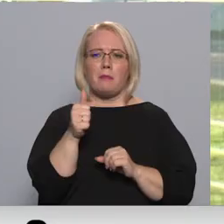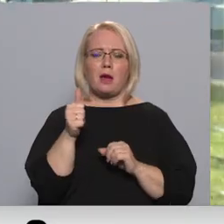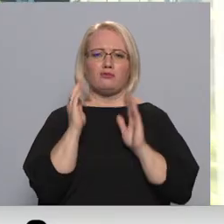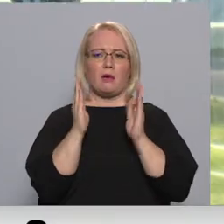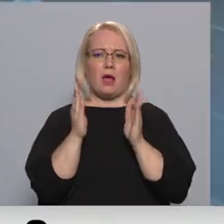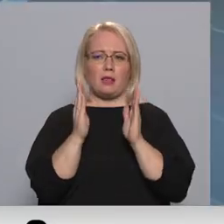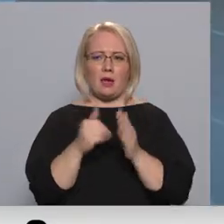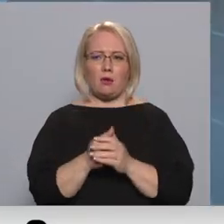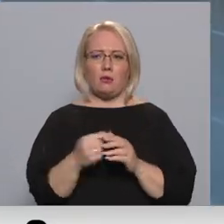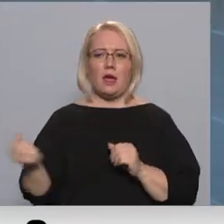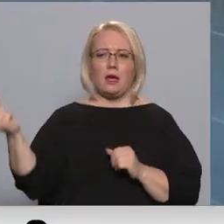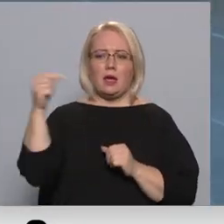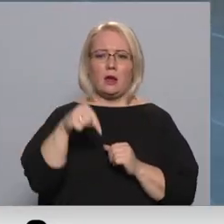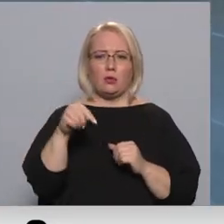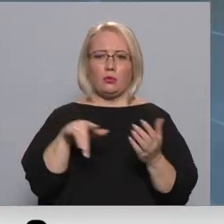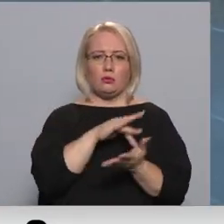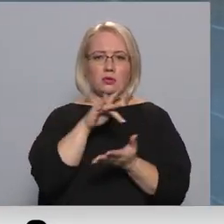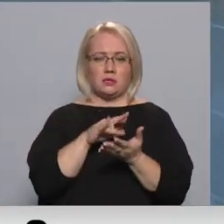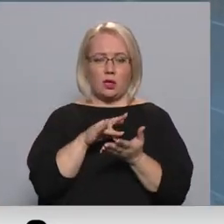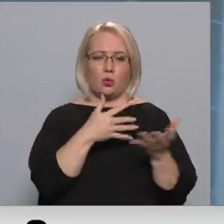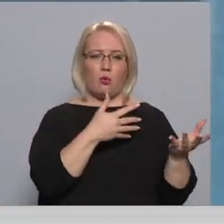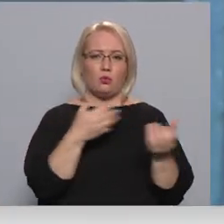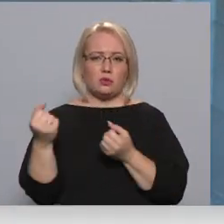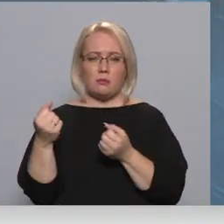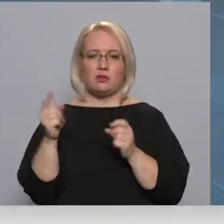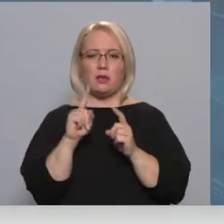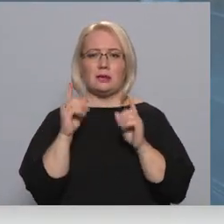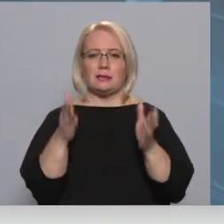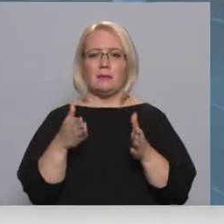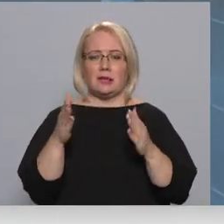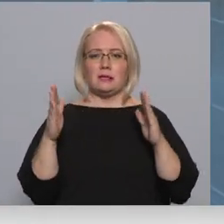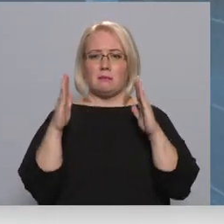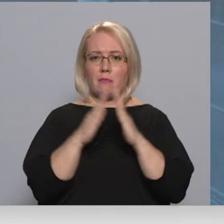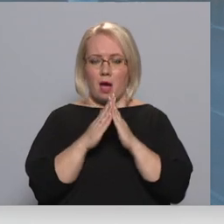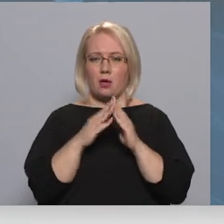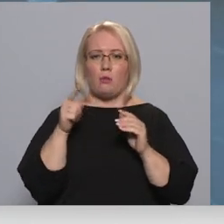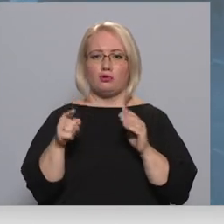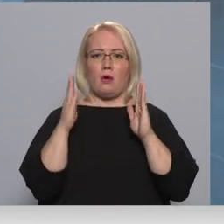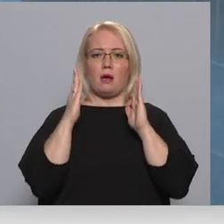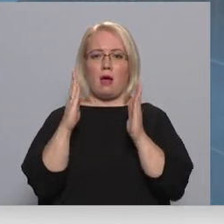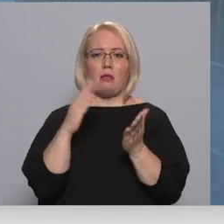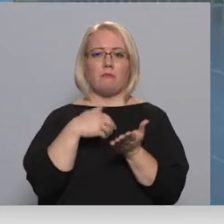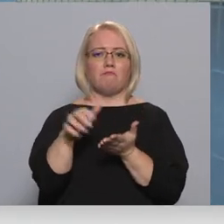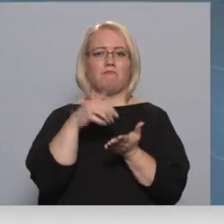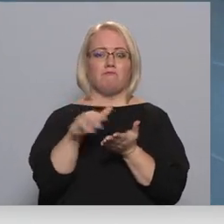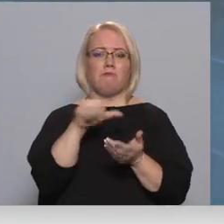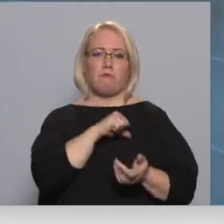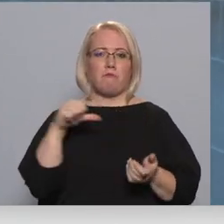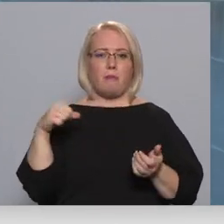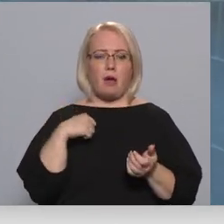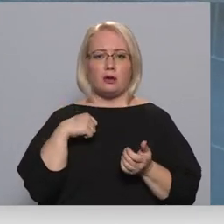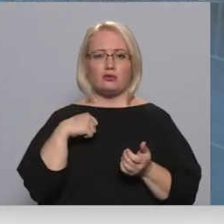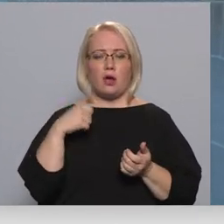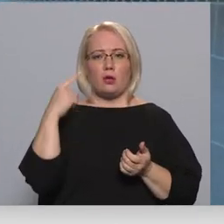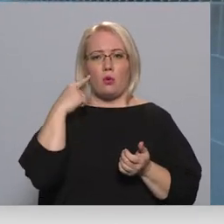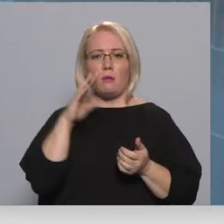Ierodoties uz centru, viņi uzņemšana ir slimnīca ēkā, un tad viņi par šo galeriju var virzīties paši ar tādu domu.